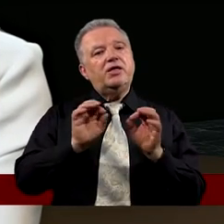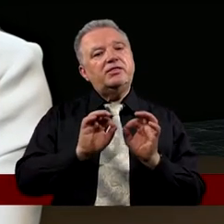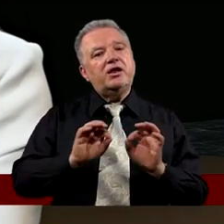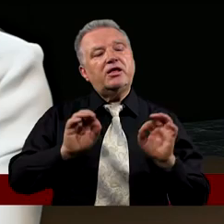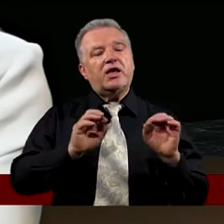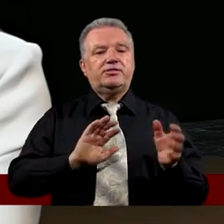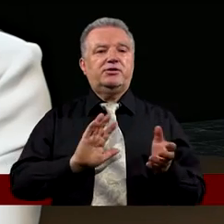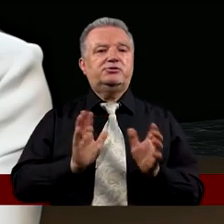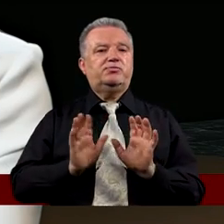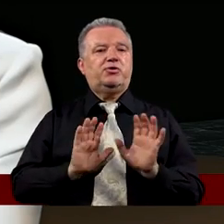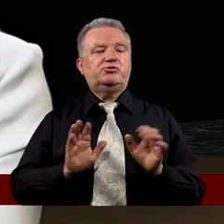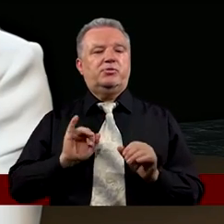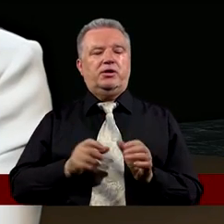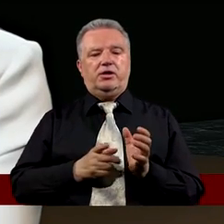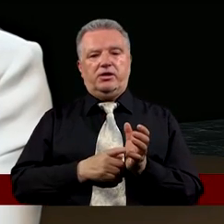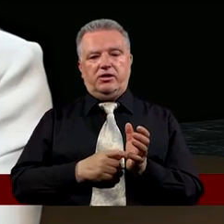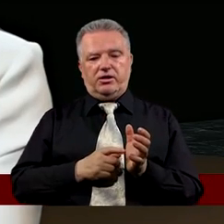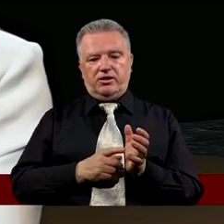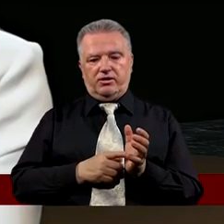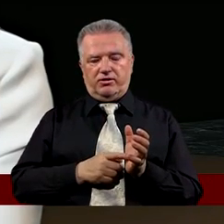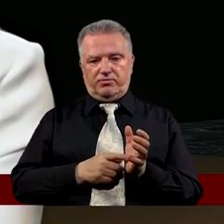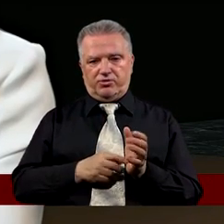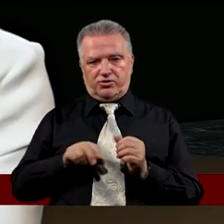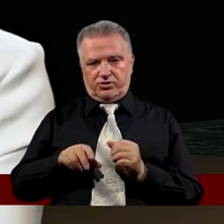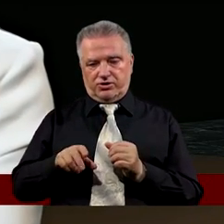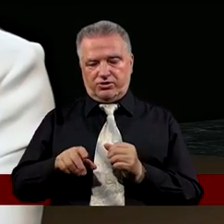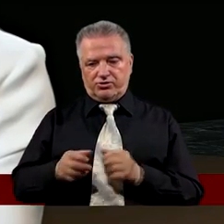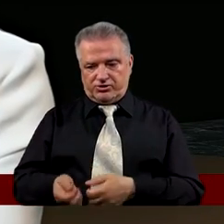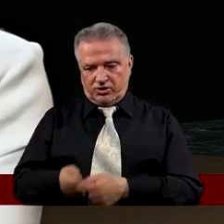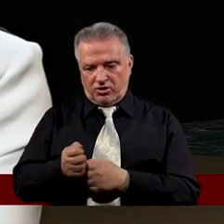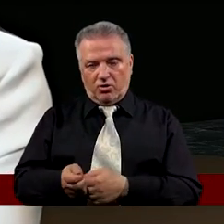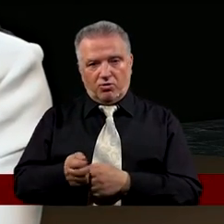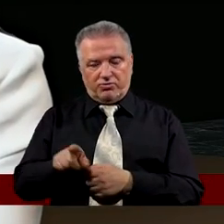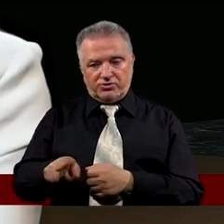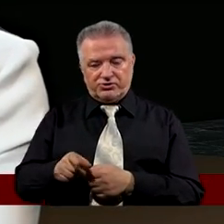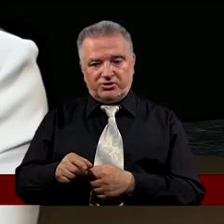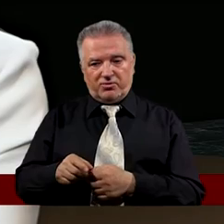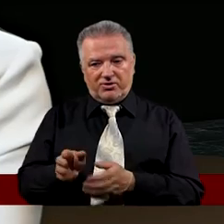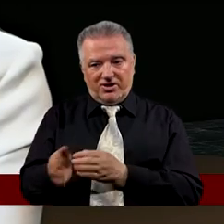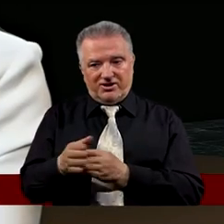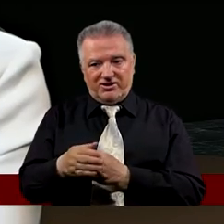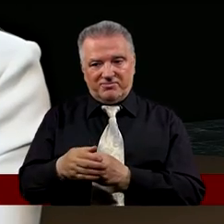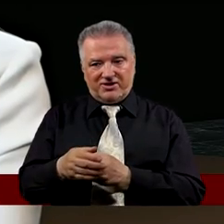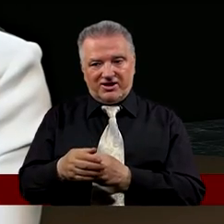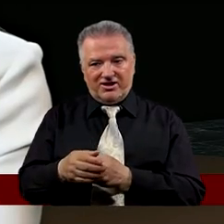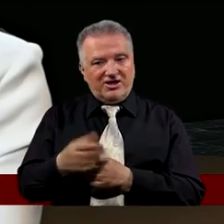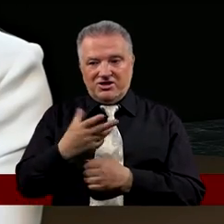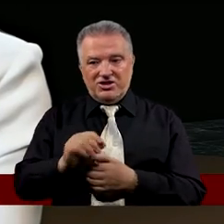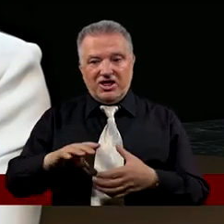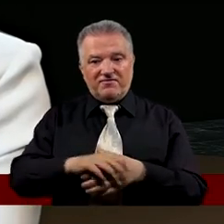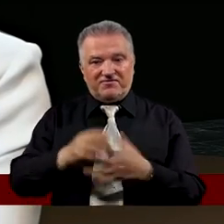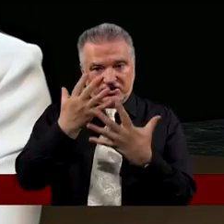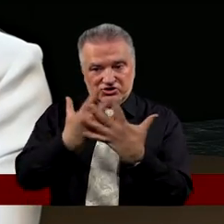I taki delikatny sposób I Piotr Idąc i łowiąc Już nie w sieci tą rybkę, tak? Tylko zarzuca